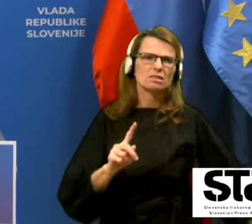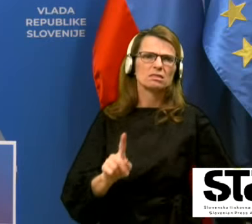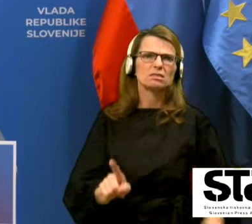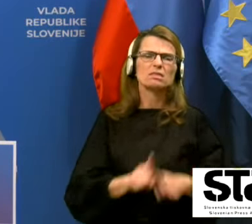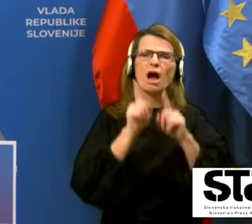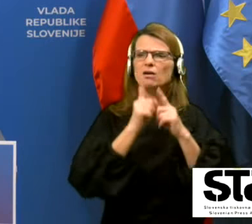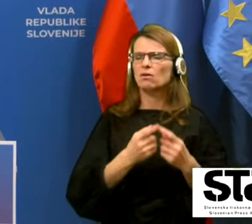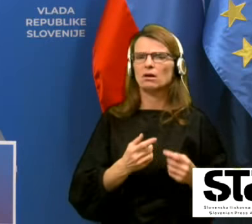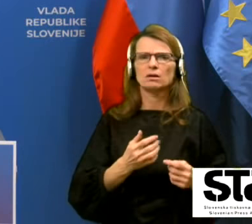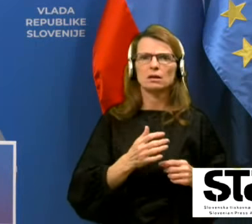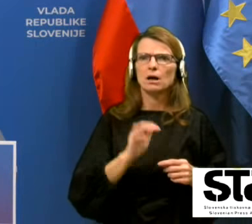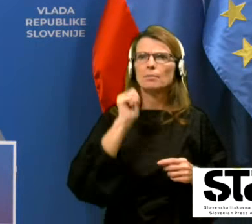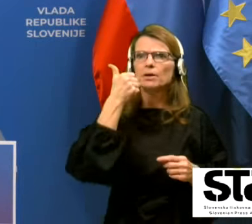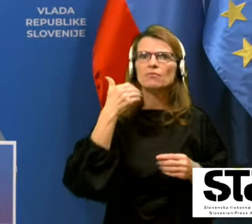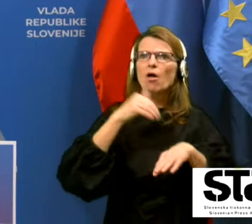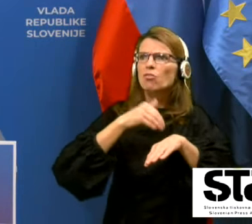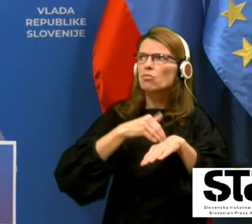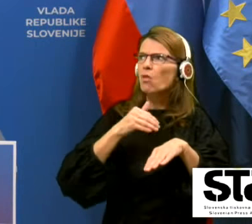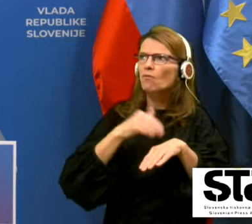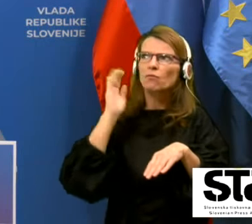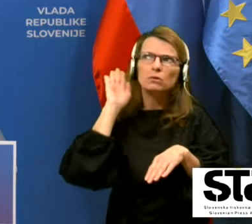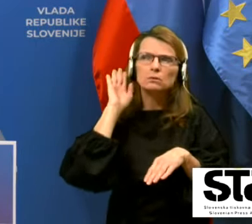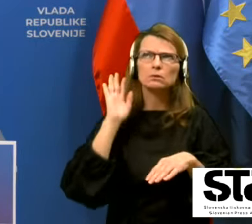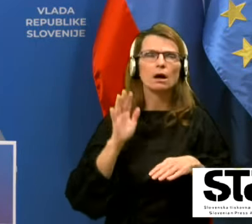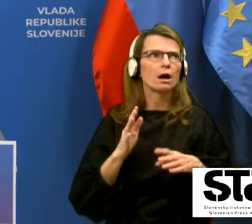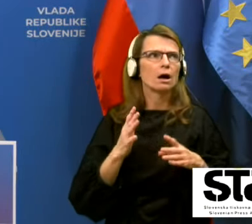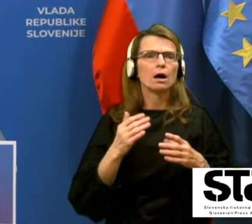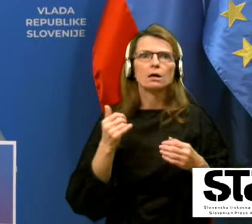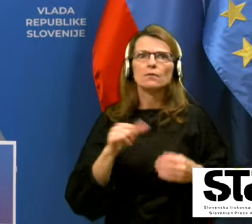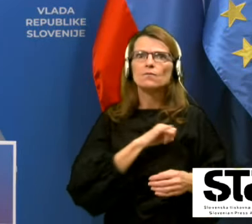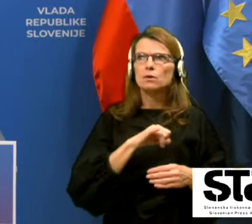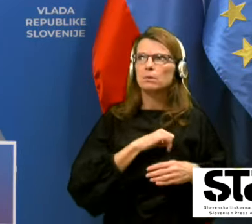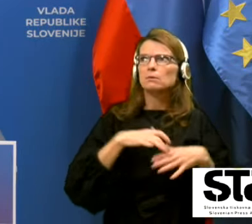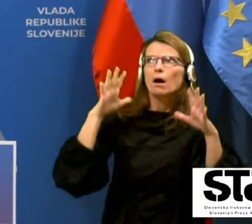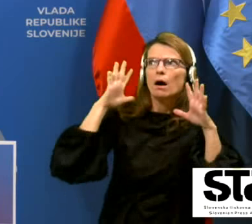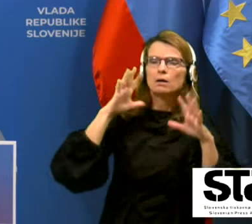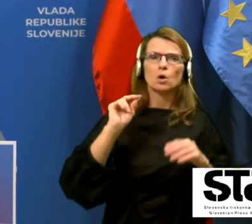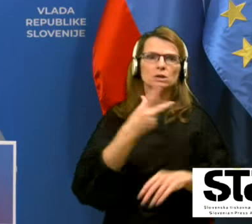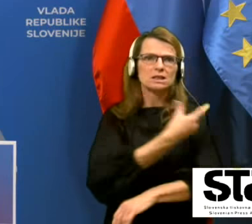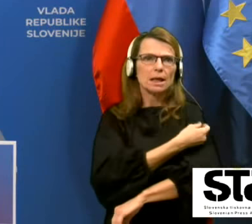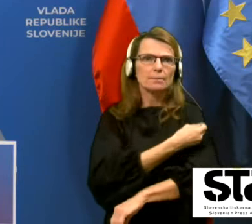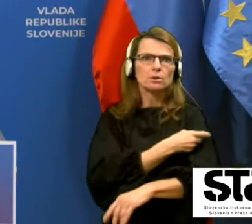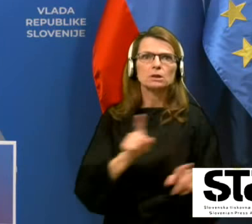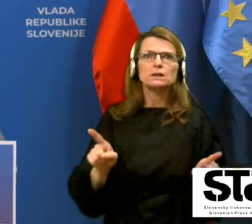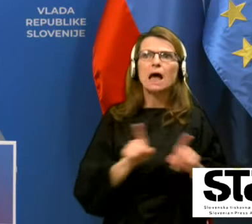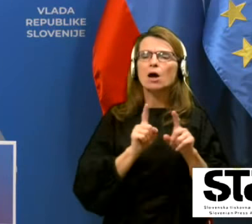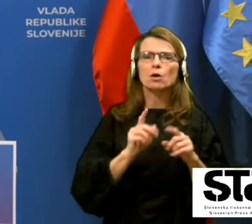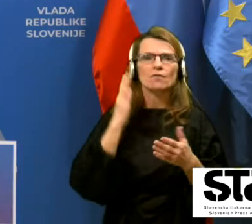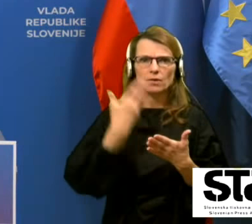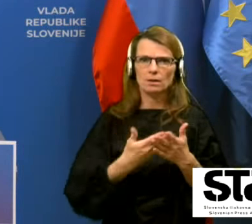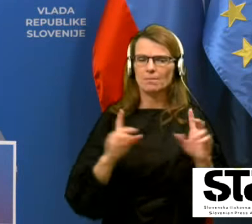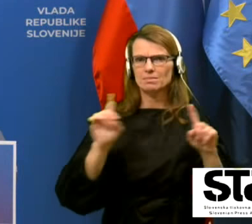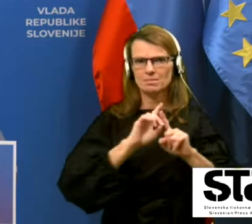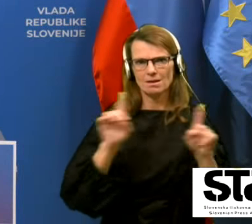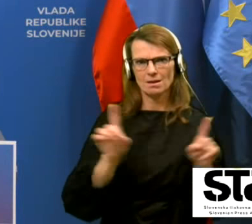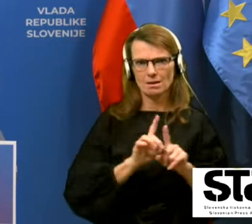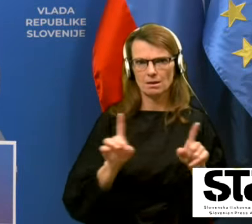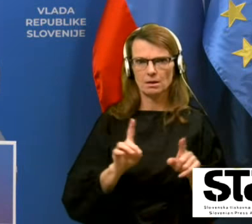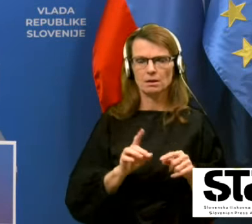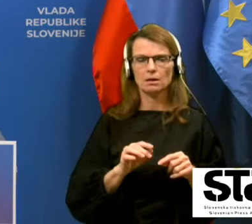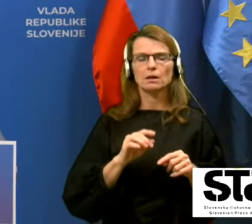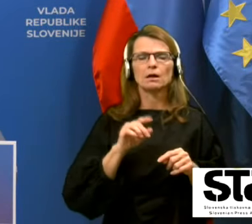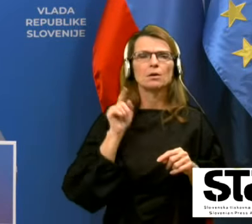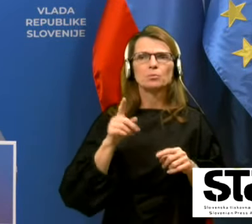ko je kakšna, sicer zelo, tako dajmo reči, udarna informacija o cepljenju, ampak take udarne informacije, ki so potem